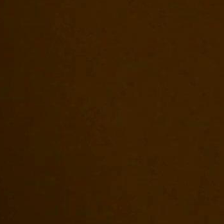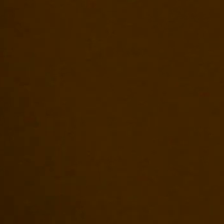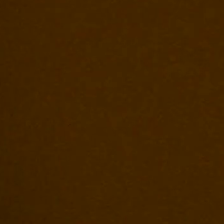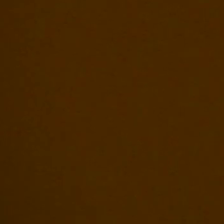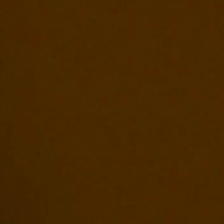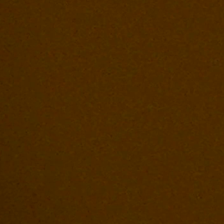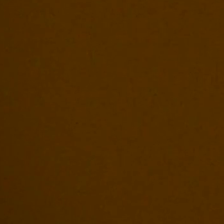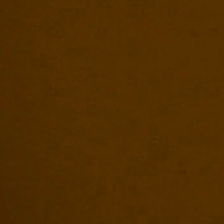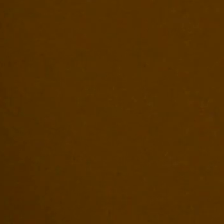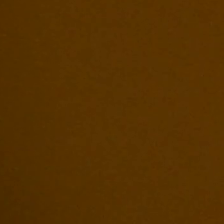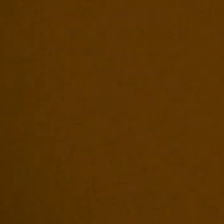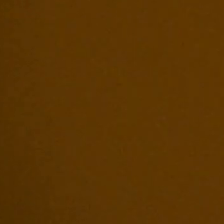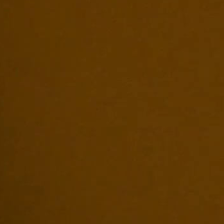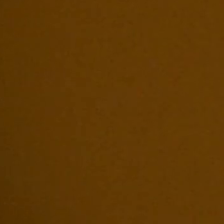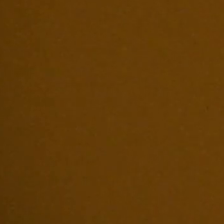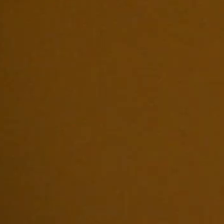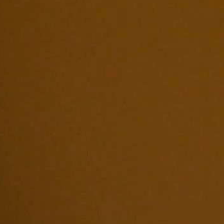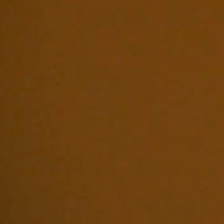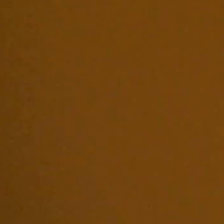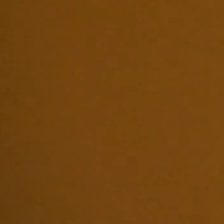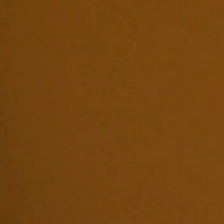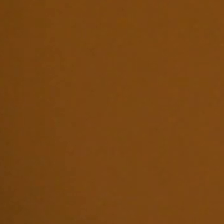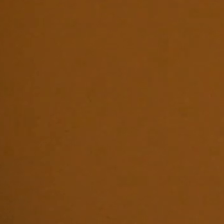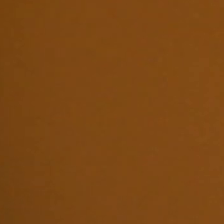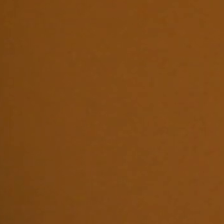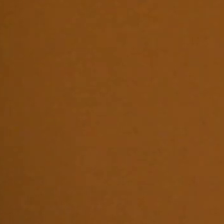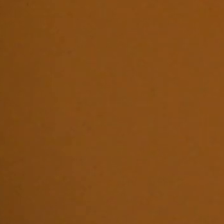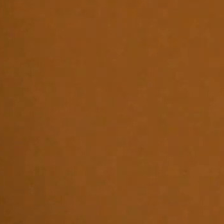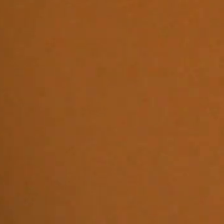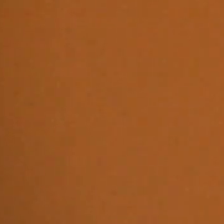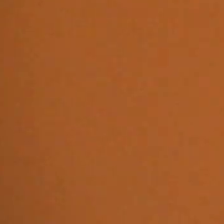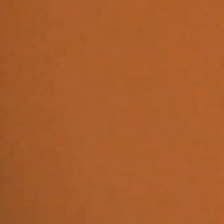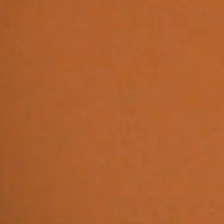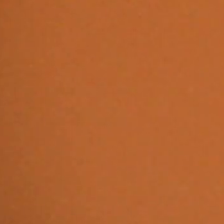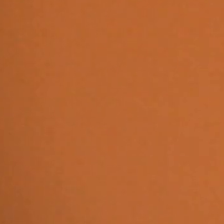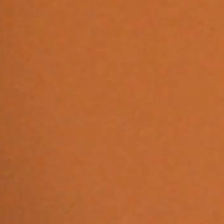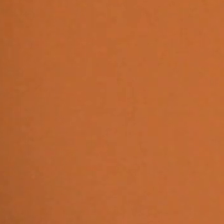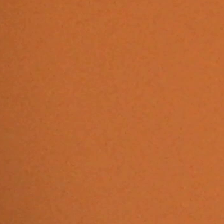Jeg tror bare vi laver to dele. Jeg tror, at de kommer til at holde et pressemøde en gang